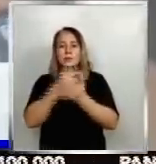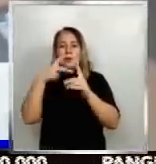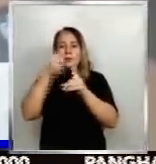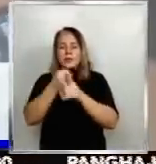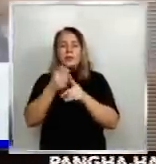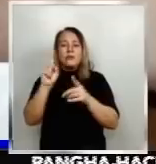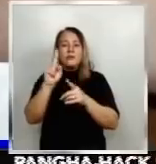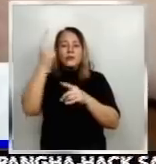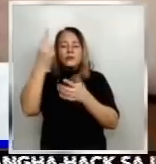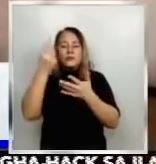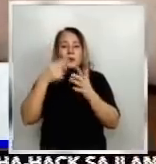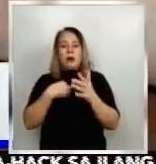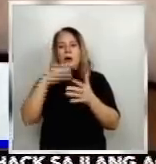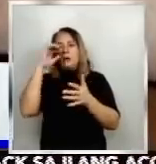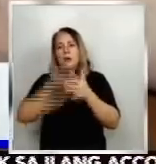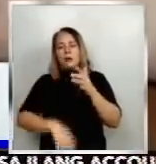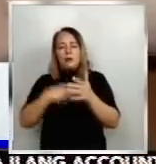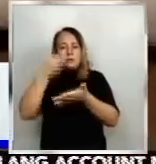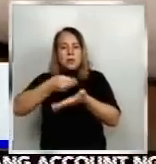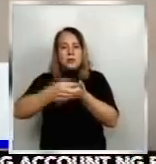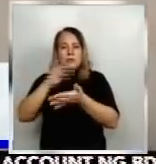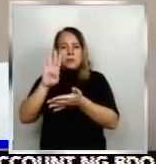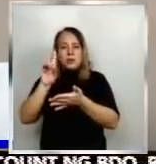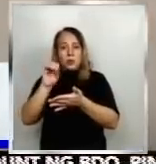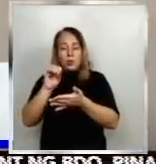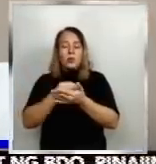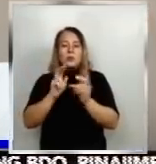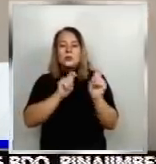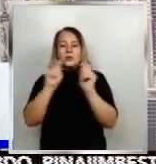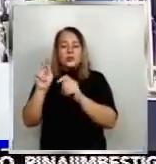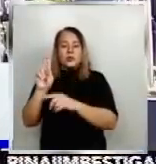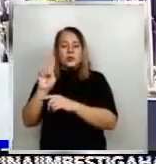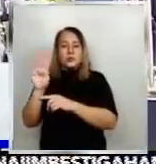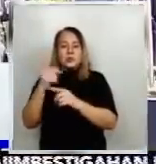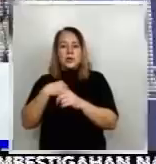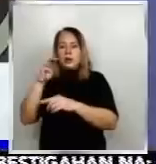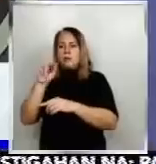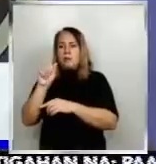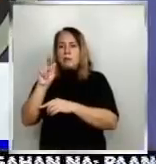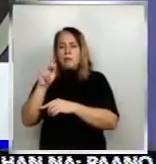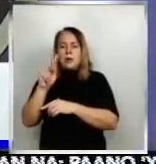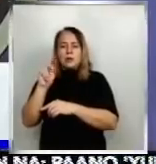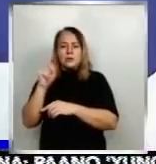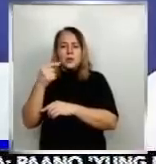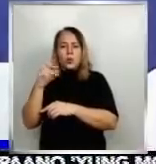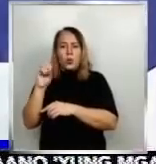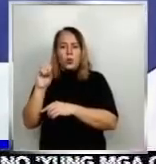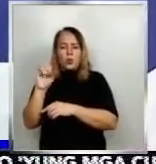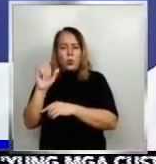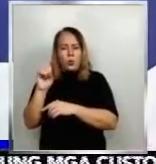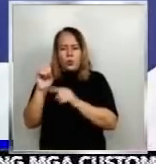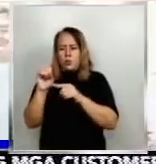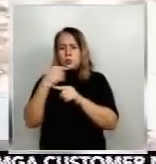pera ang kanilang BDO account at nailipat sa Union Bank account ng isang mark na goyo. Ayon sa PNP Anti-Cyber Crime Group, mas